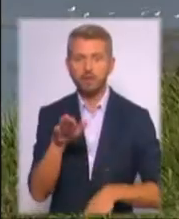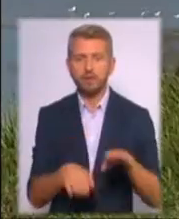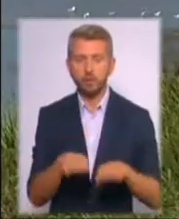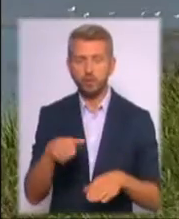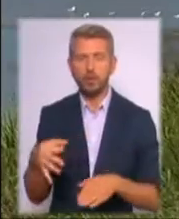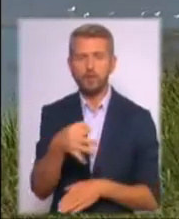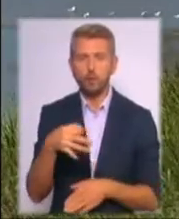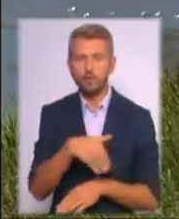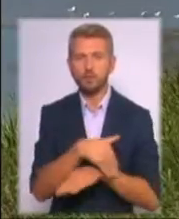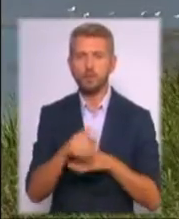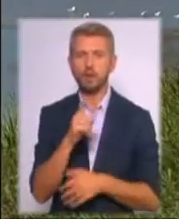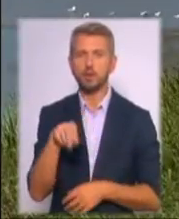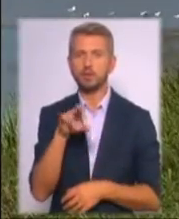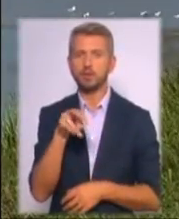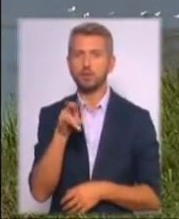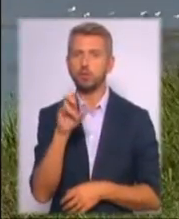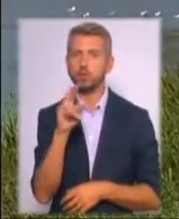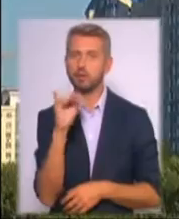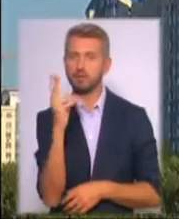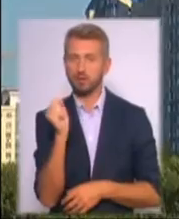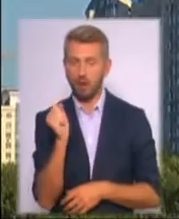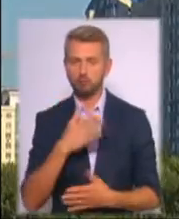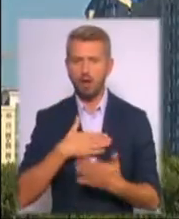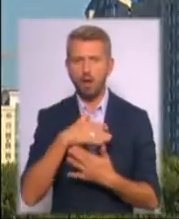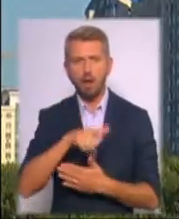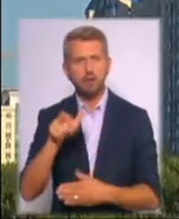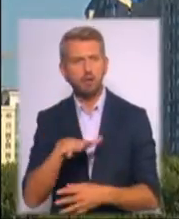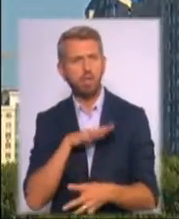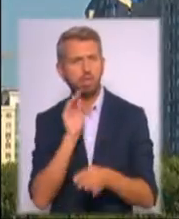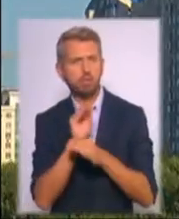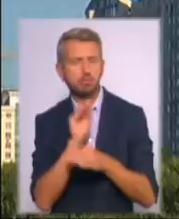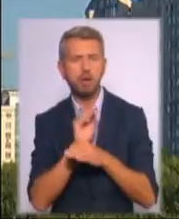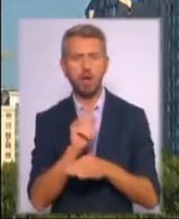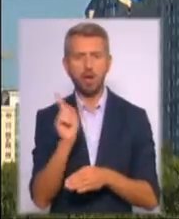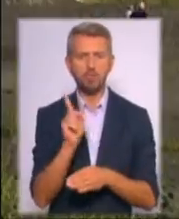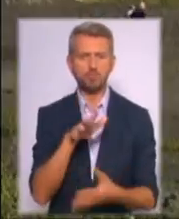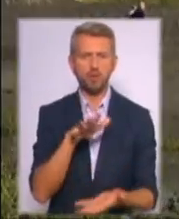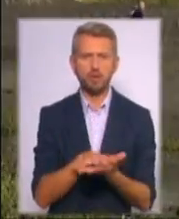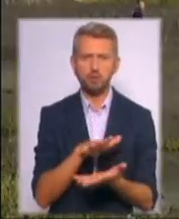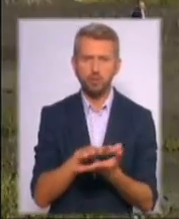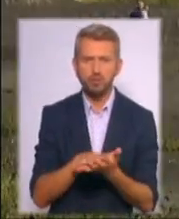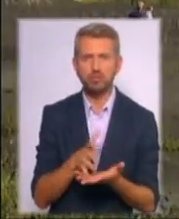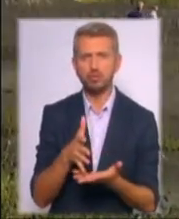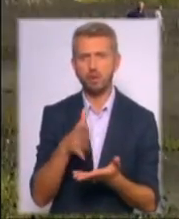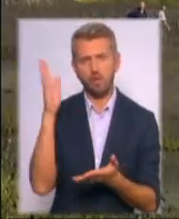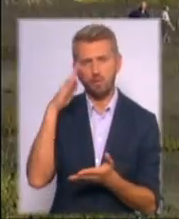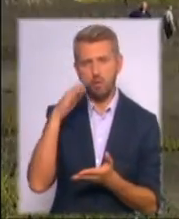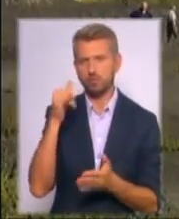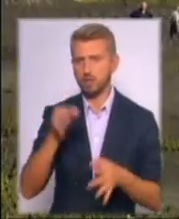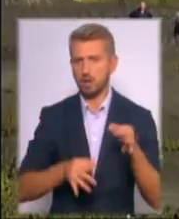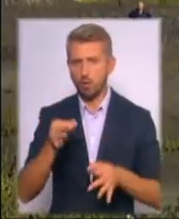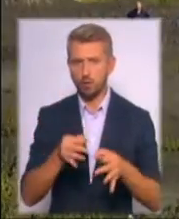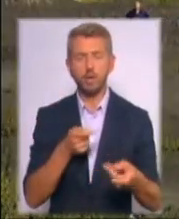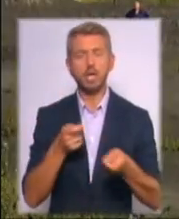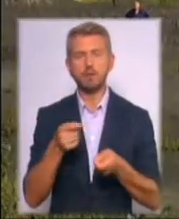Активісти нараза винувачували підприємство у тому, що відходи забруднюють не лише навколишні середовища, а й саму воду. Керівництво ТЕЦ